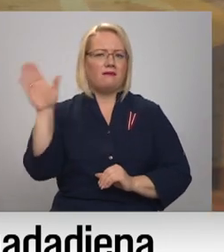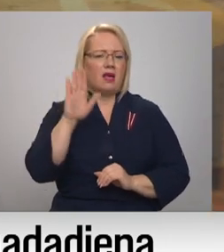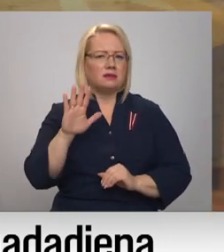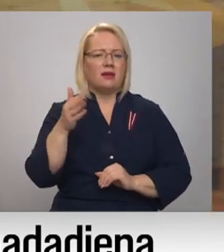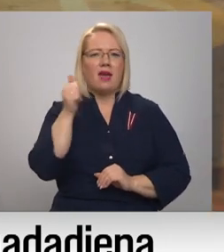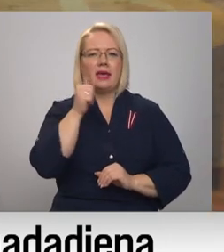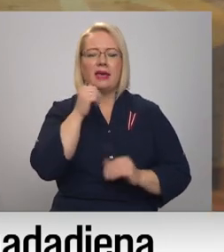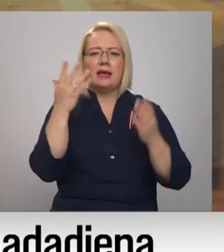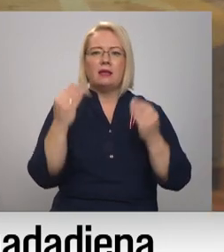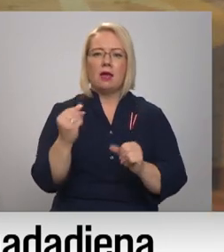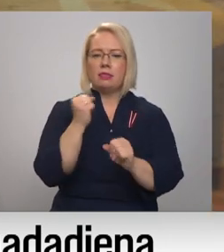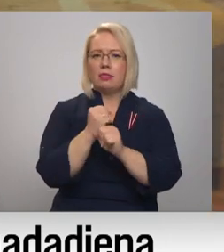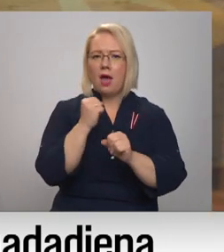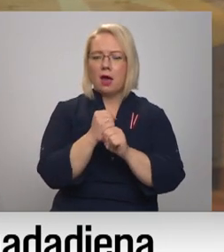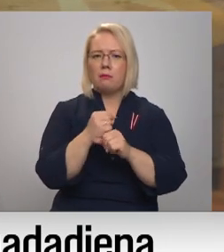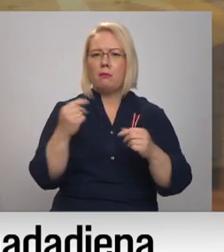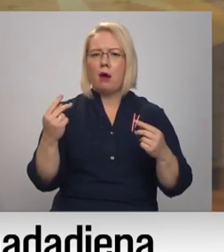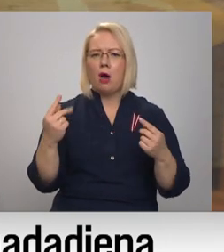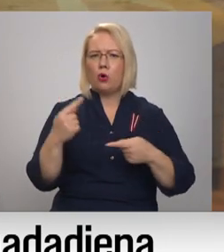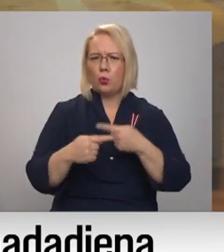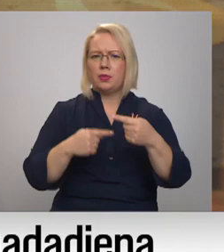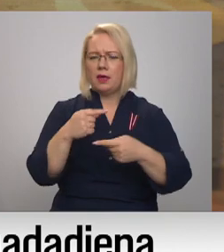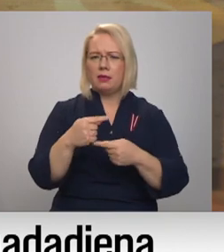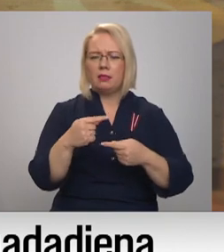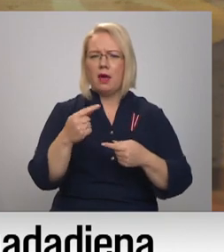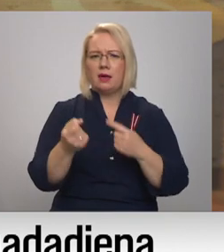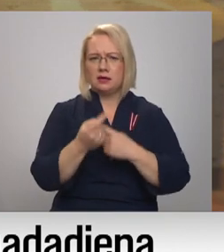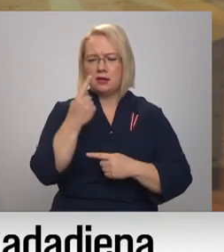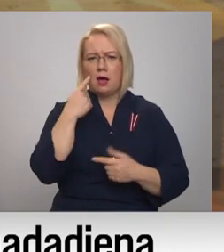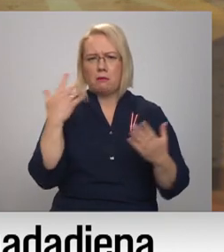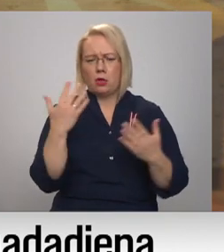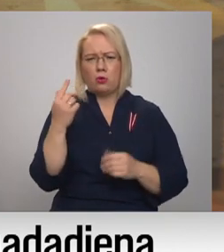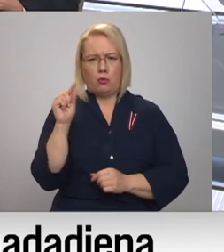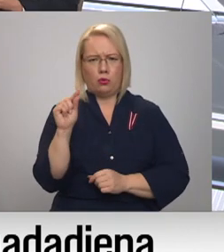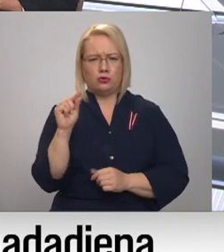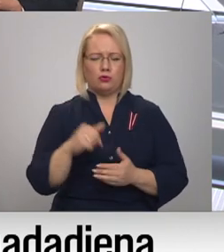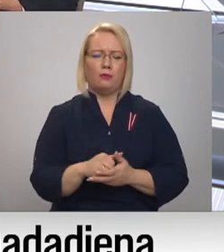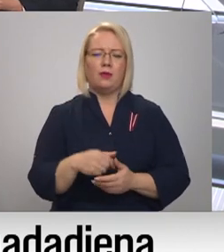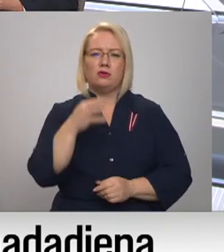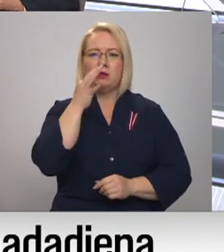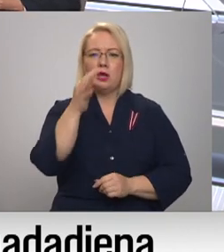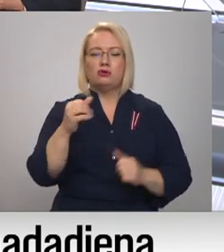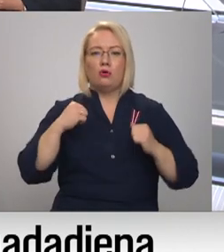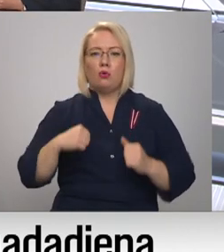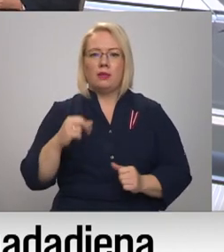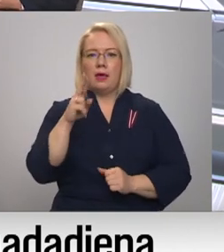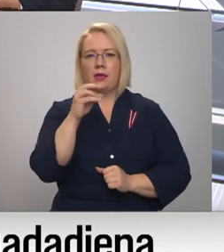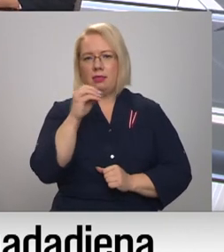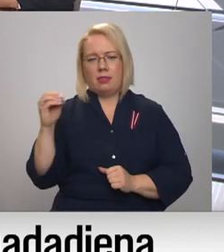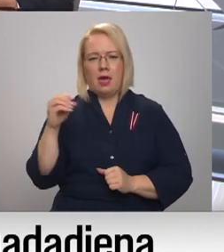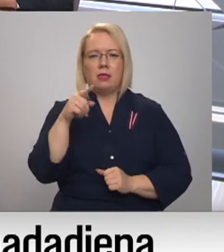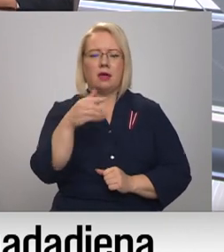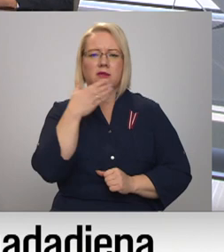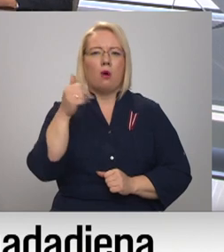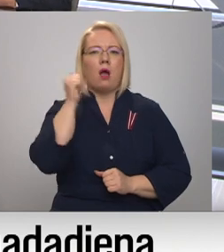ikdienas darba rutīnā ikpalaikam iznāk arī par to aizdomāties? Nu, teikšu godīgi, nē. Tas nav tā, ka